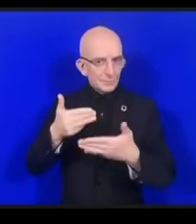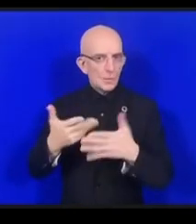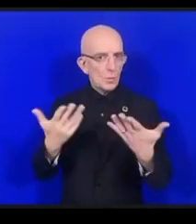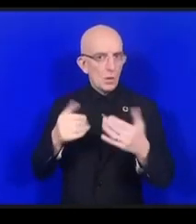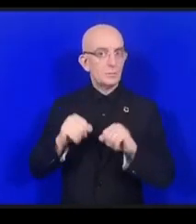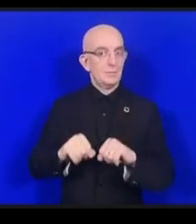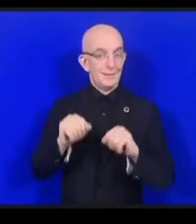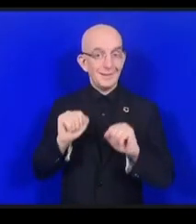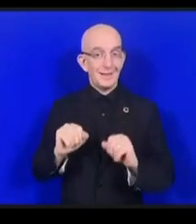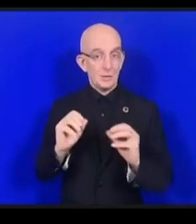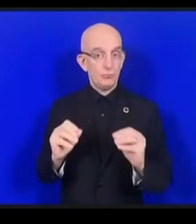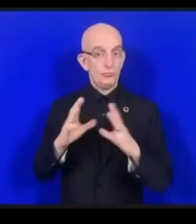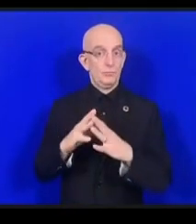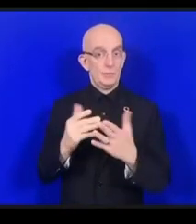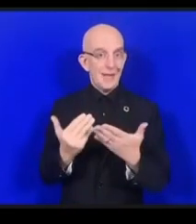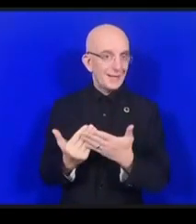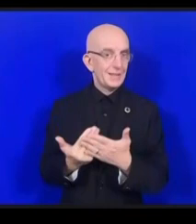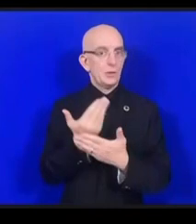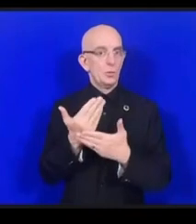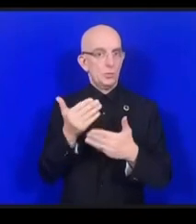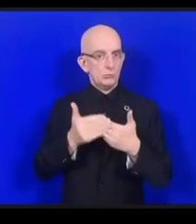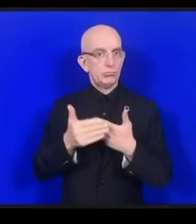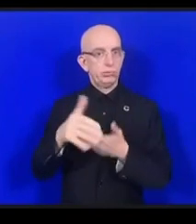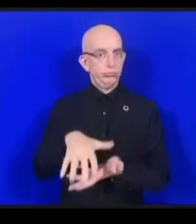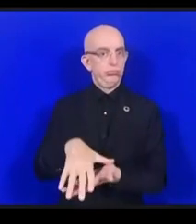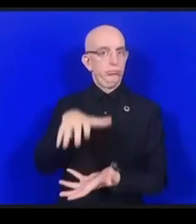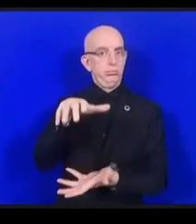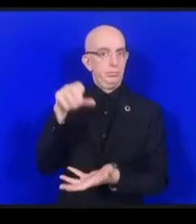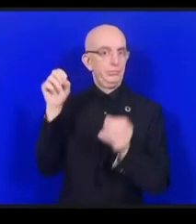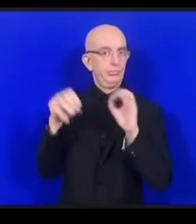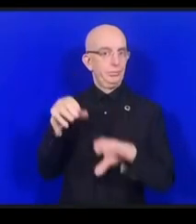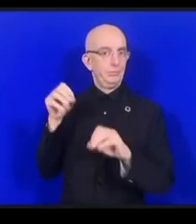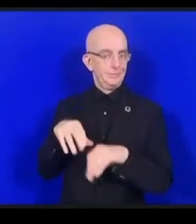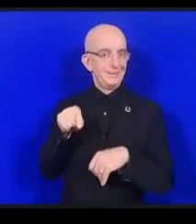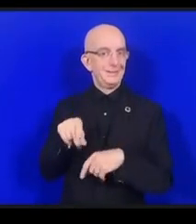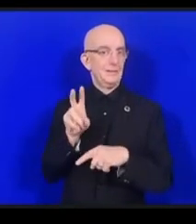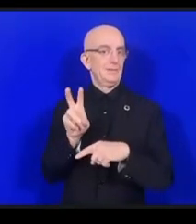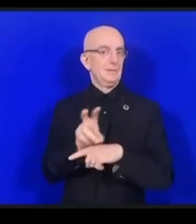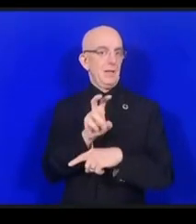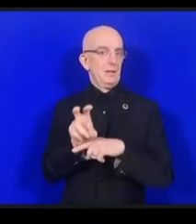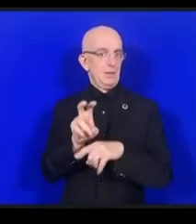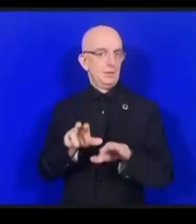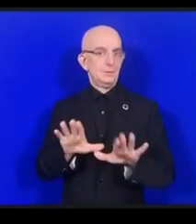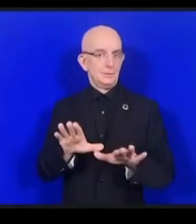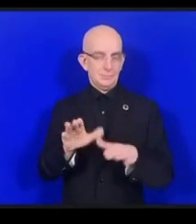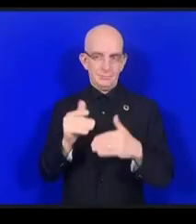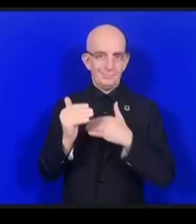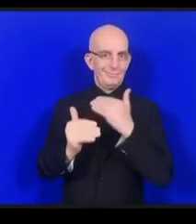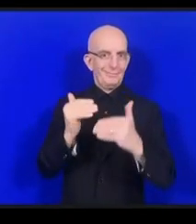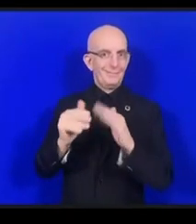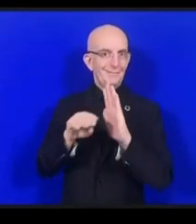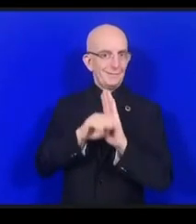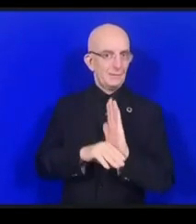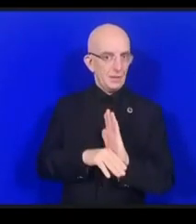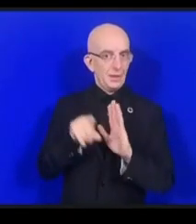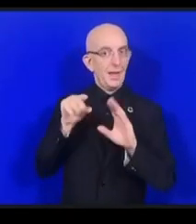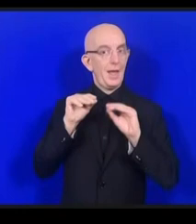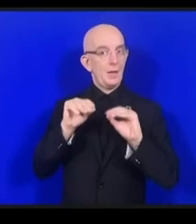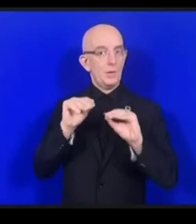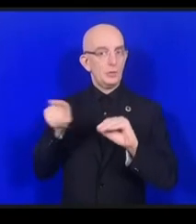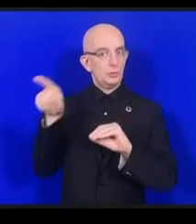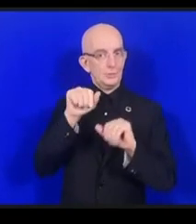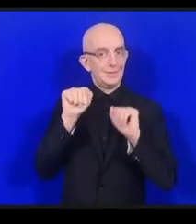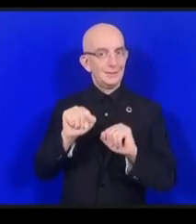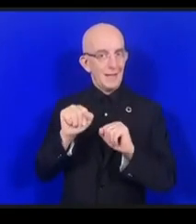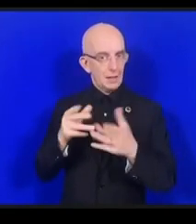de normes cybersécuritaires que les responsables de l'éducation peuvent utiliser pour répondre aux besoins du secteur